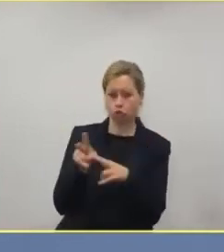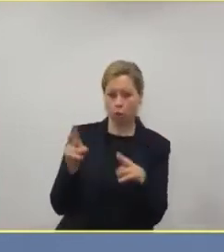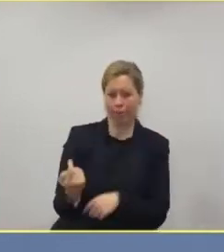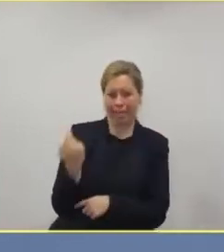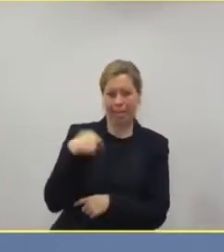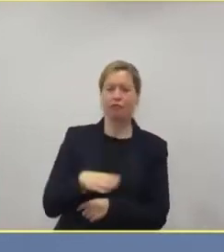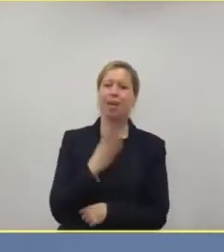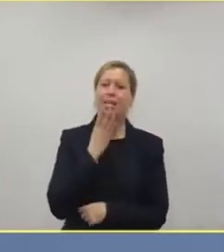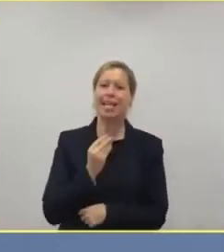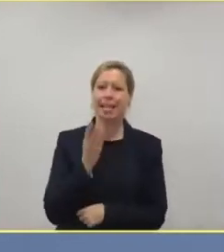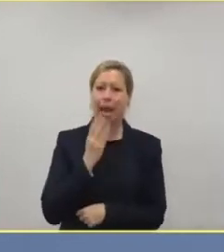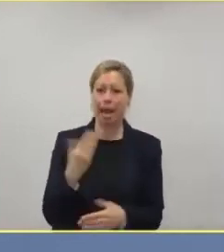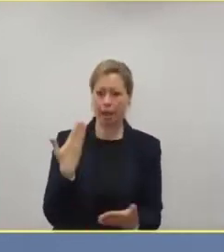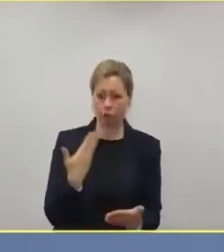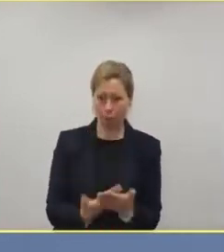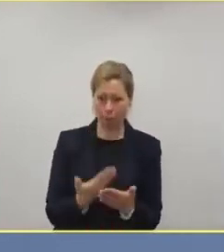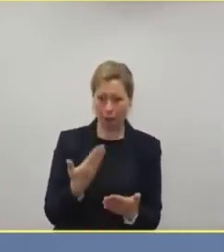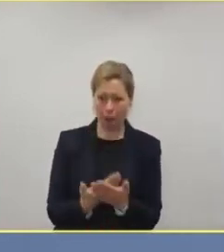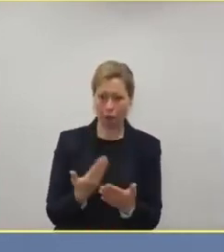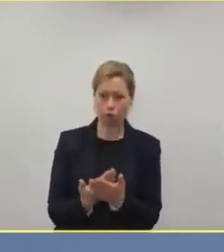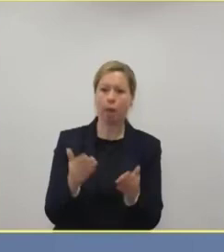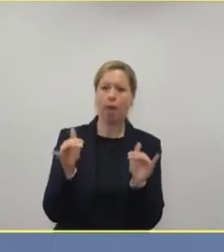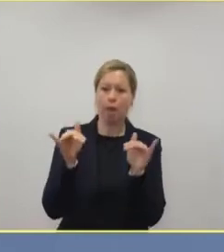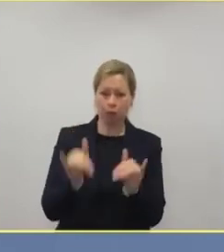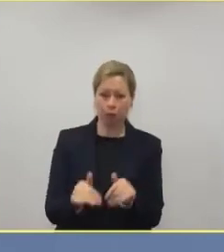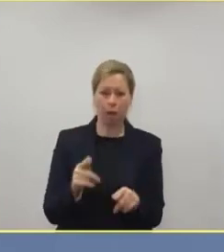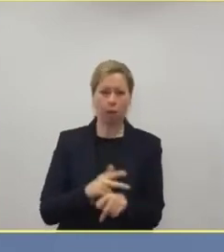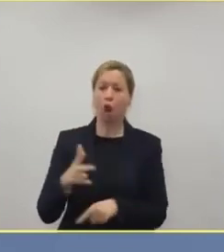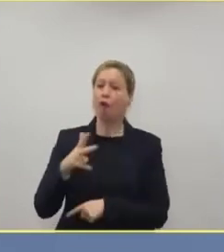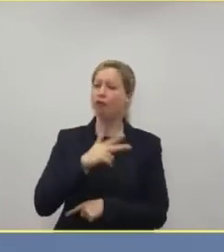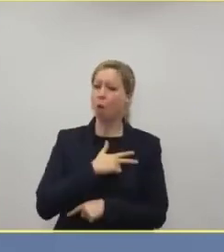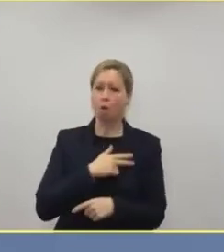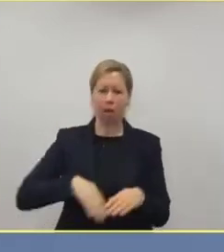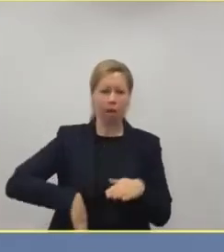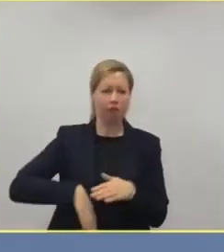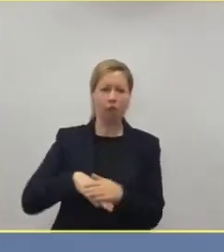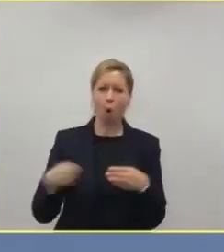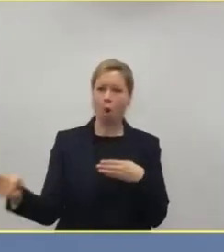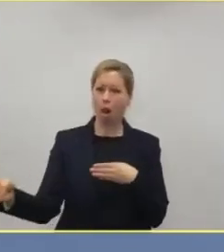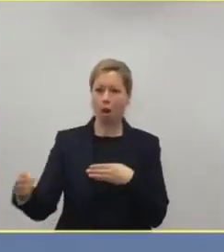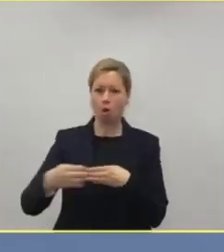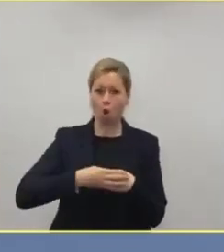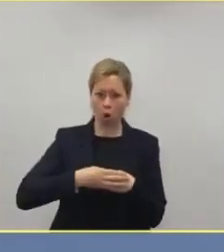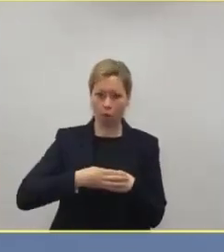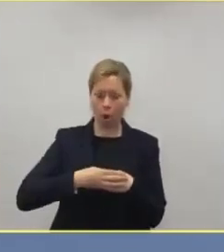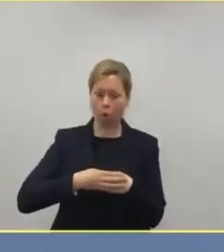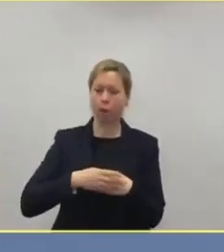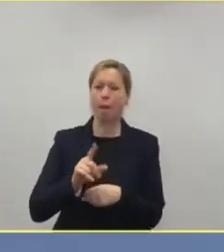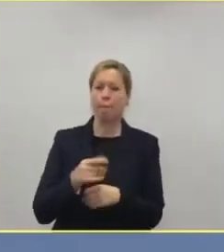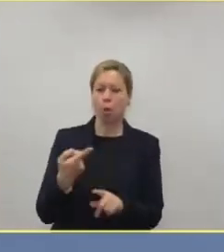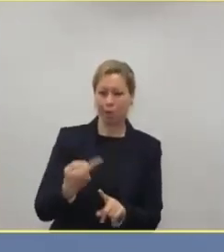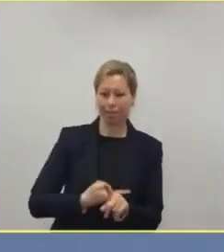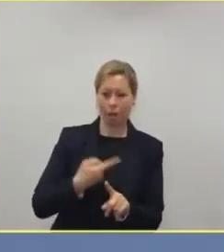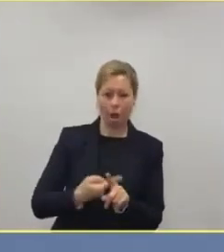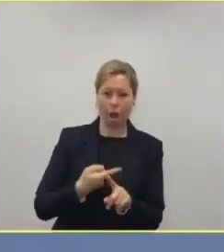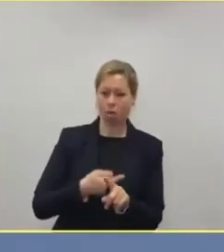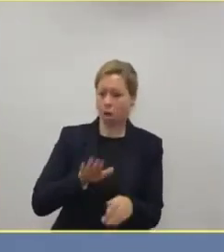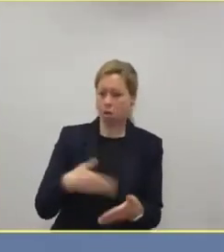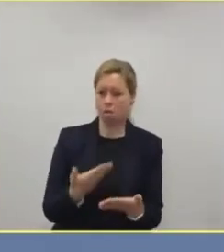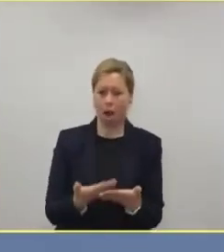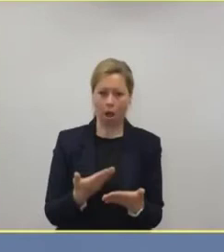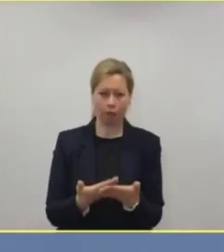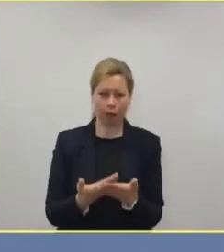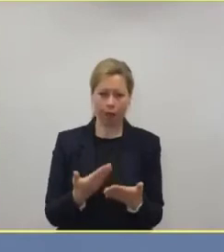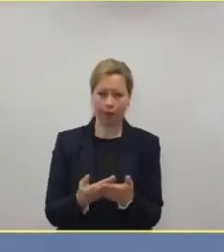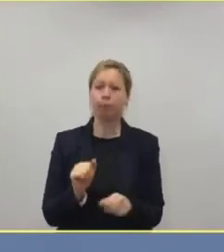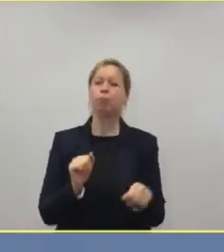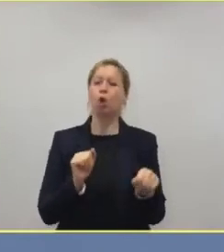Beispiel, die ja tatsächlich einen richtigen Lockdown gemacht haben. Die haben ja die Zahlen und zwar mit dem Lockdown nachweislich und eins muss ich nur sagen, wir haben doch